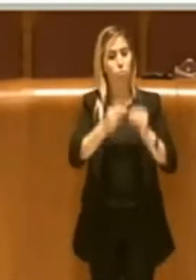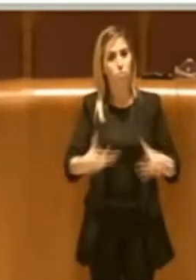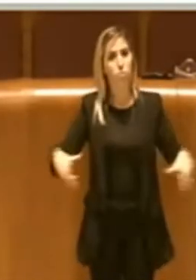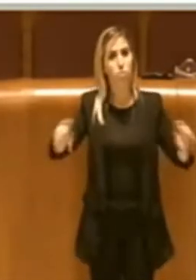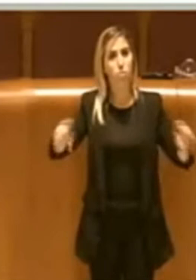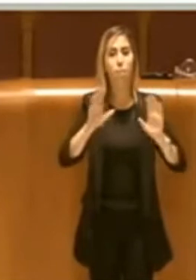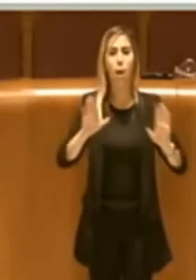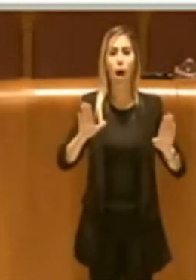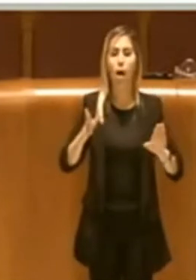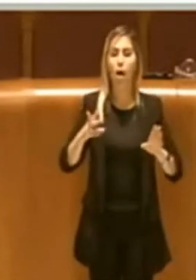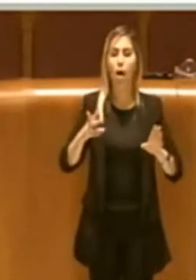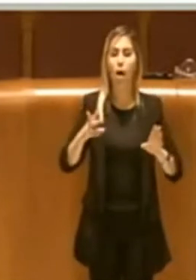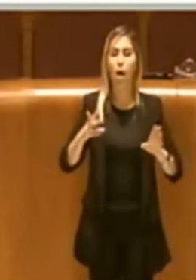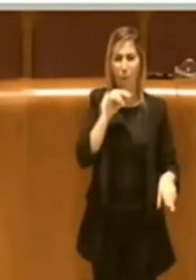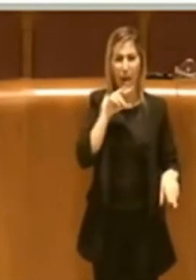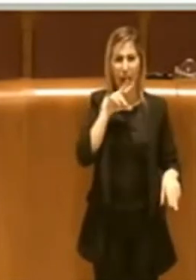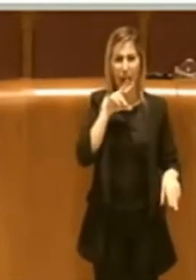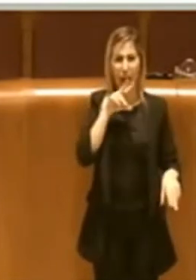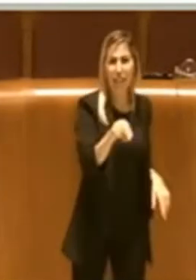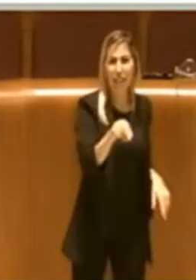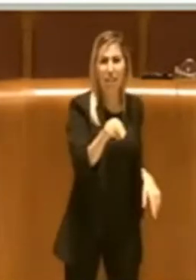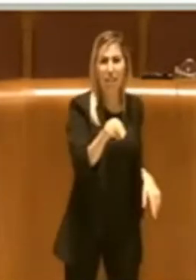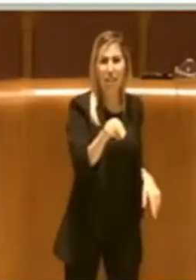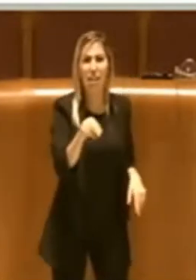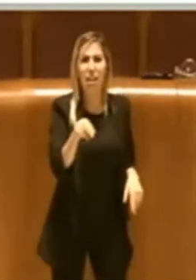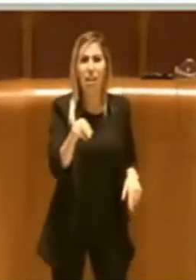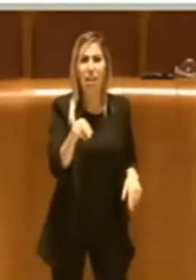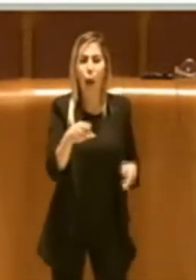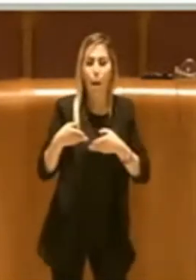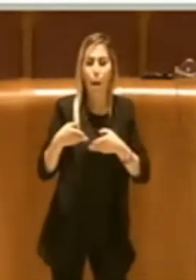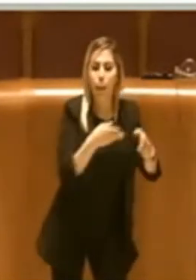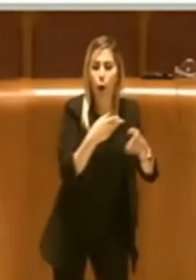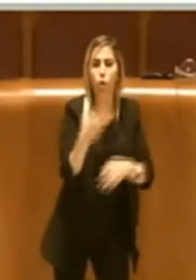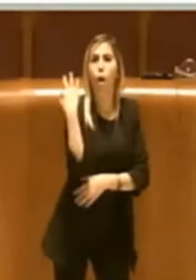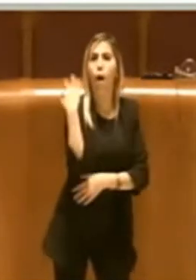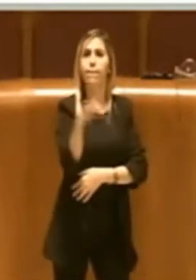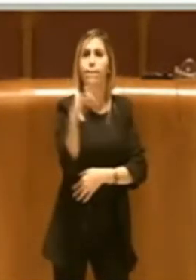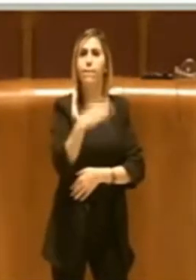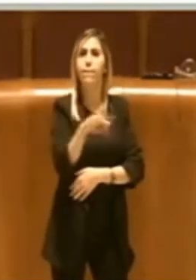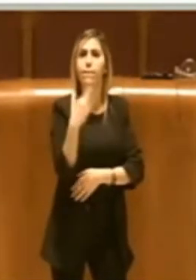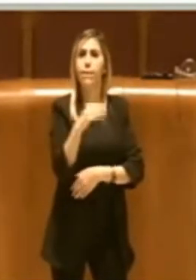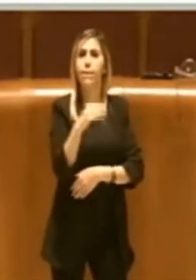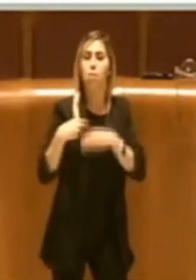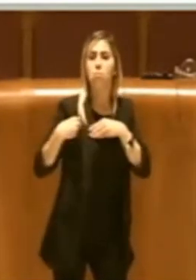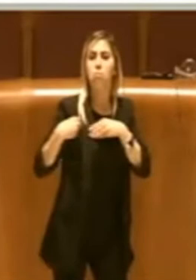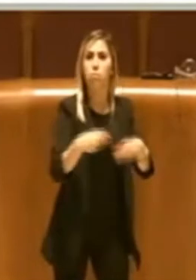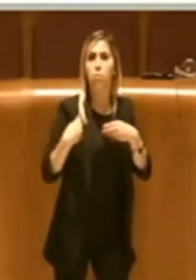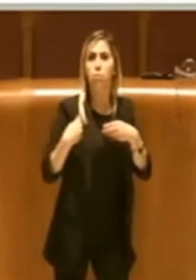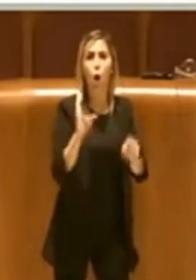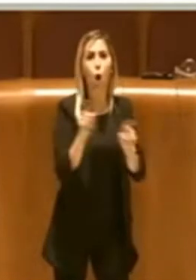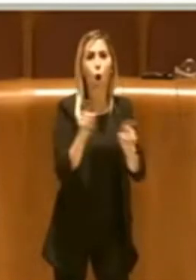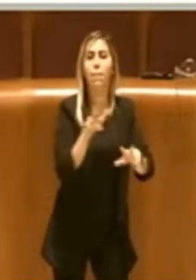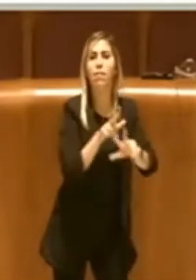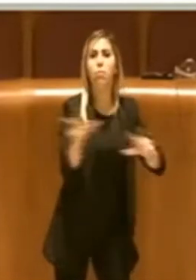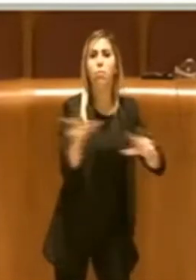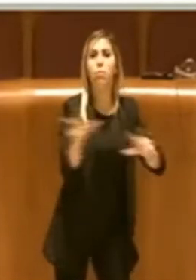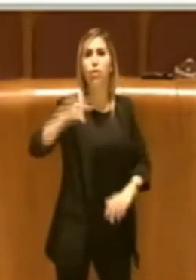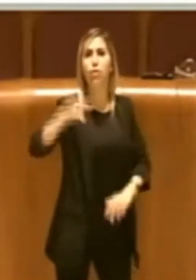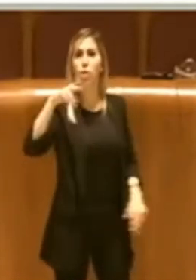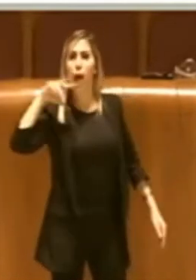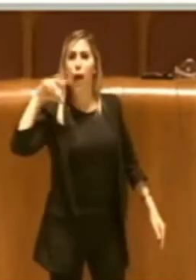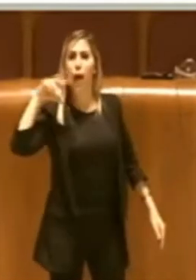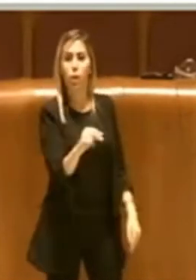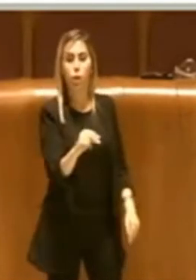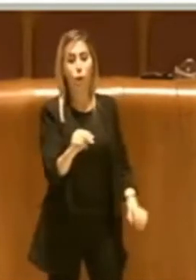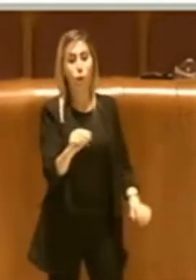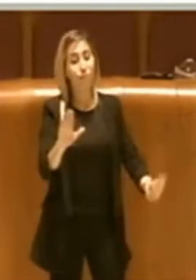partecipato, come è stato detto, dall'aggiunta municipale del terzo municipio credo sia un po' azzardato perché